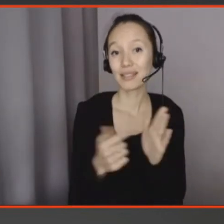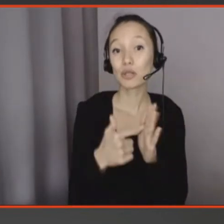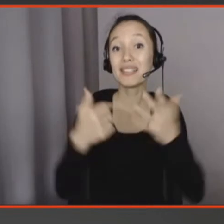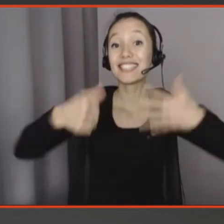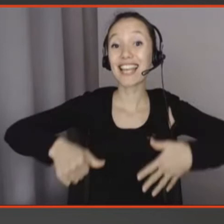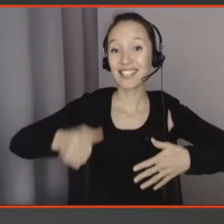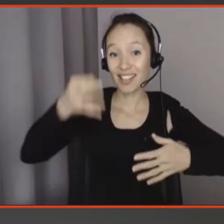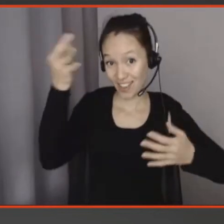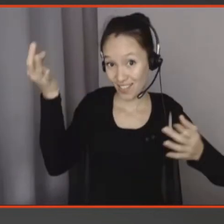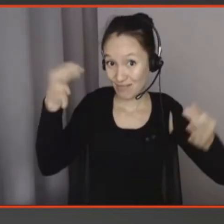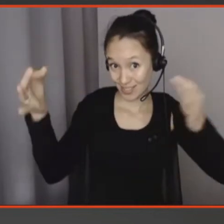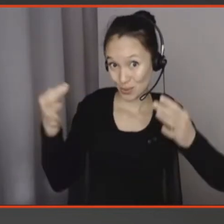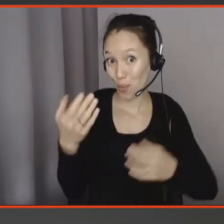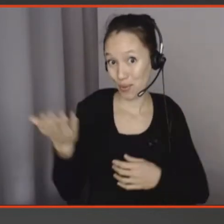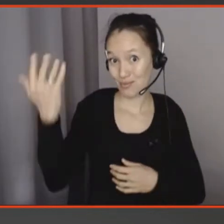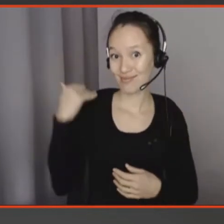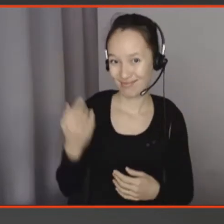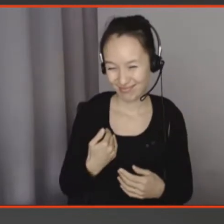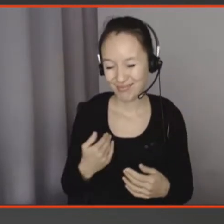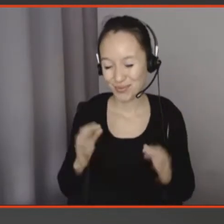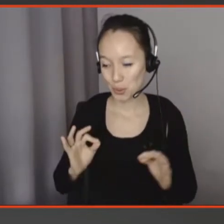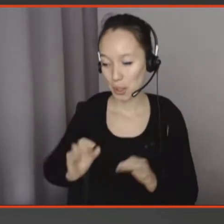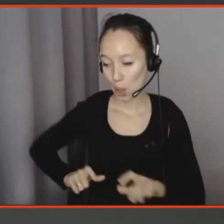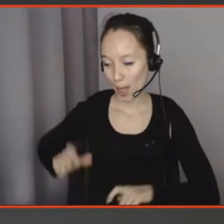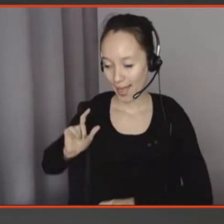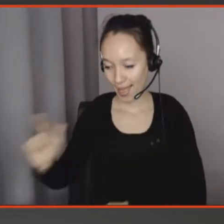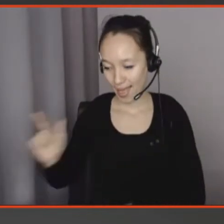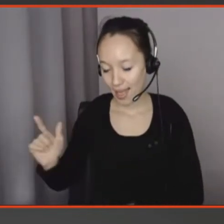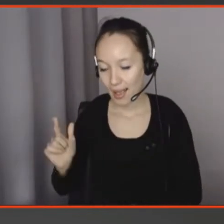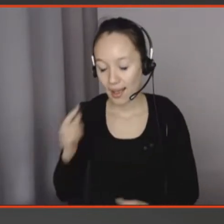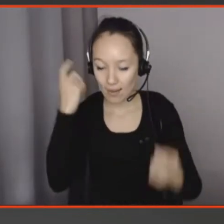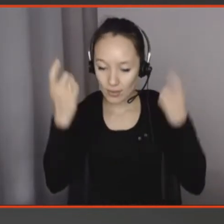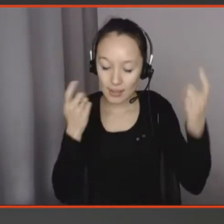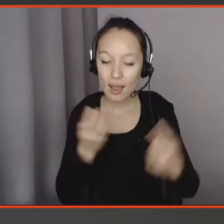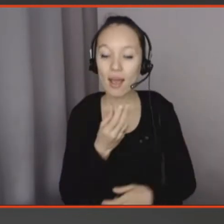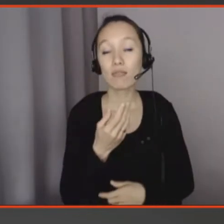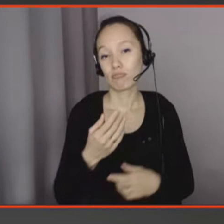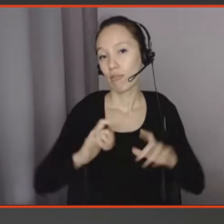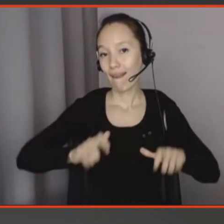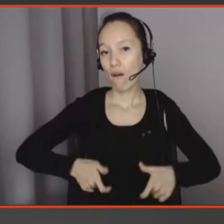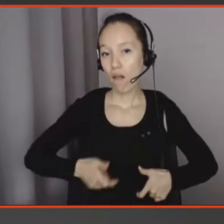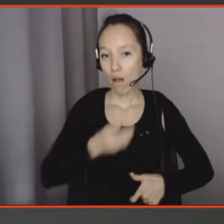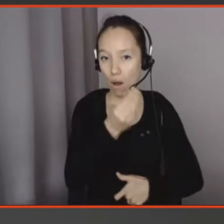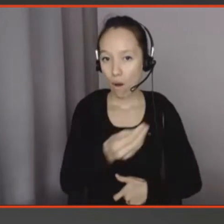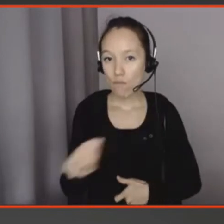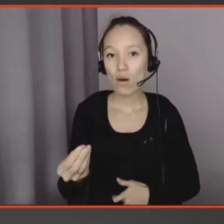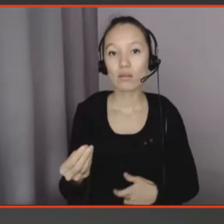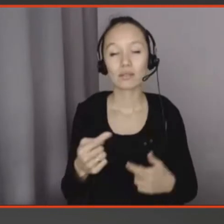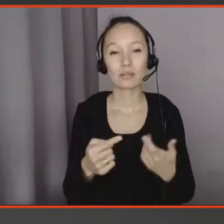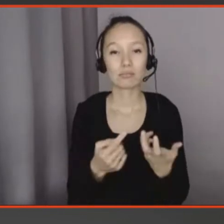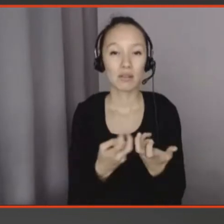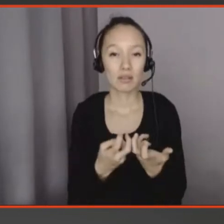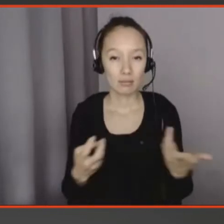et je l'avais étudié avec un collègue, c'était une fiction sur le fait d'équiper les enfants à l'école avec des bandeaux EEG pour mesurer leur